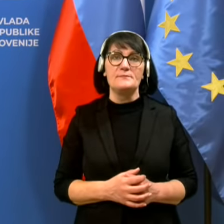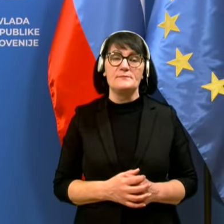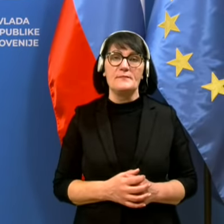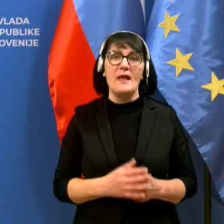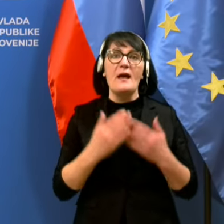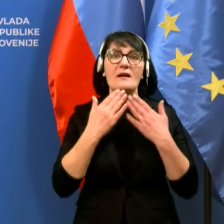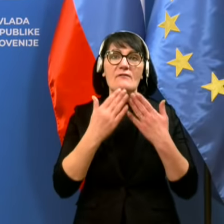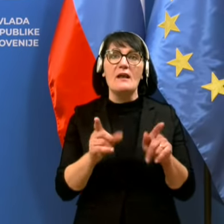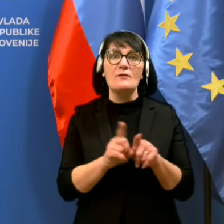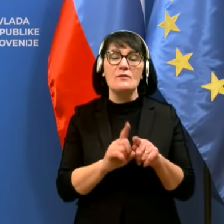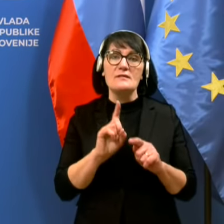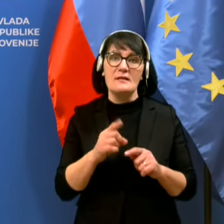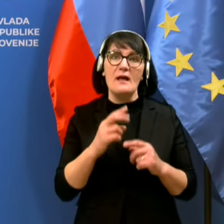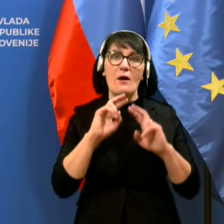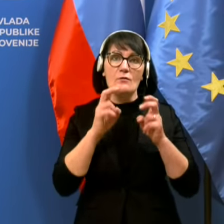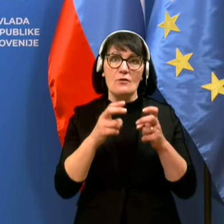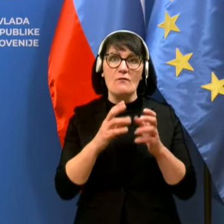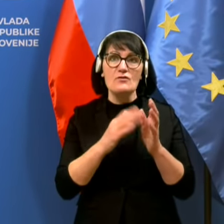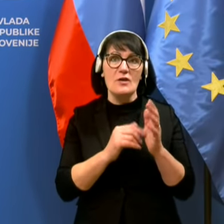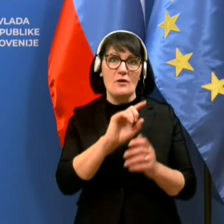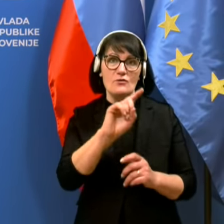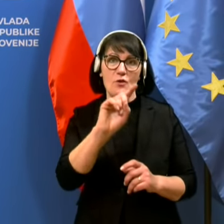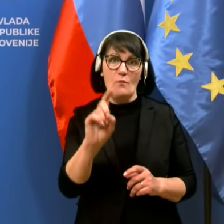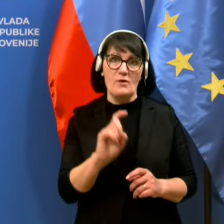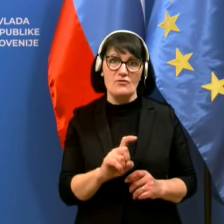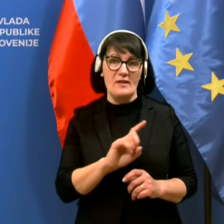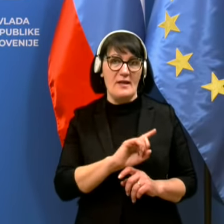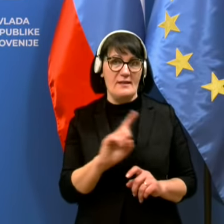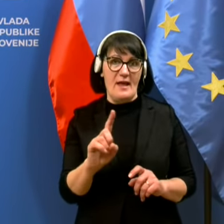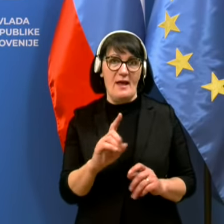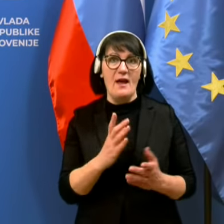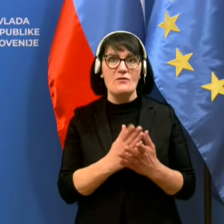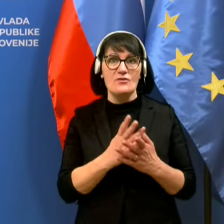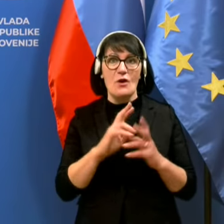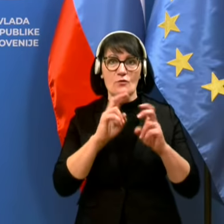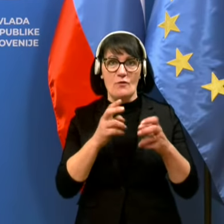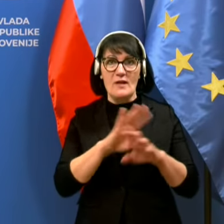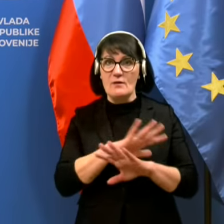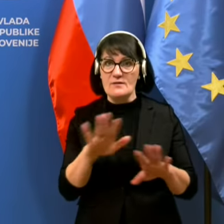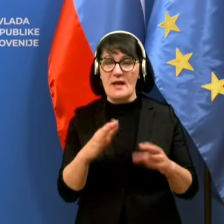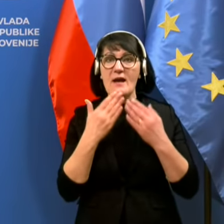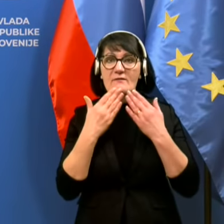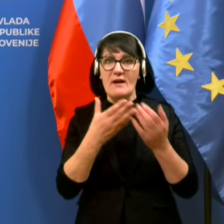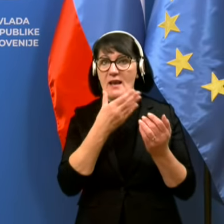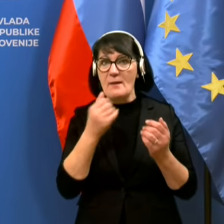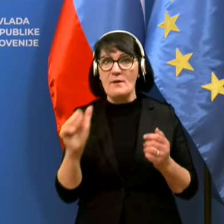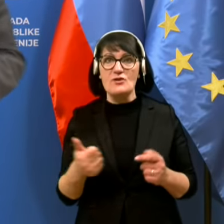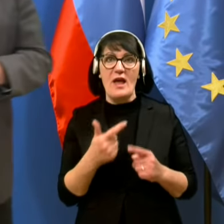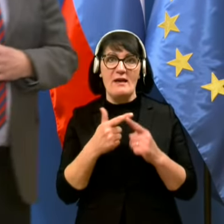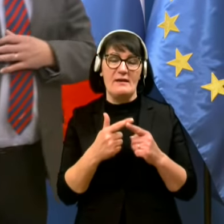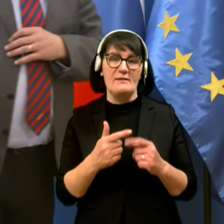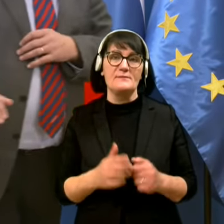Hvala tudi za ta odgovor. Še kakšno vprašanje? Ste odgovorili na vse. Hvala lepa še enkrat.